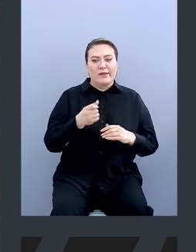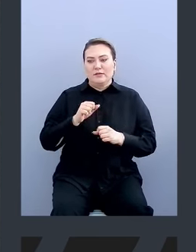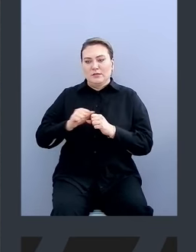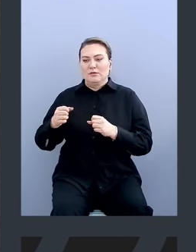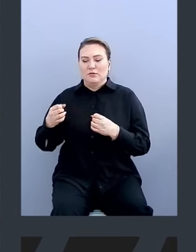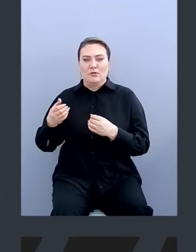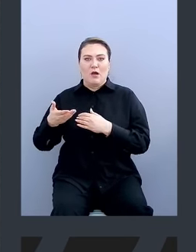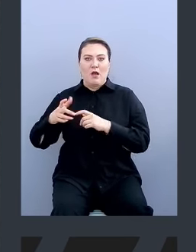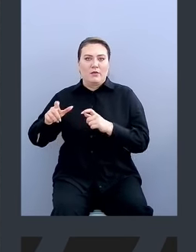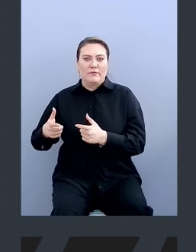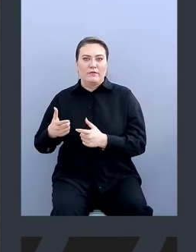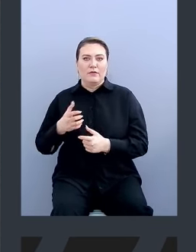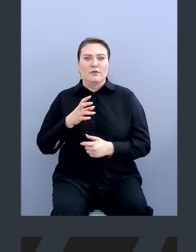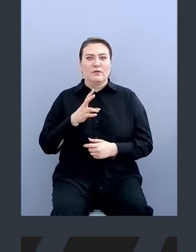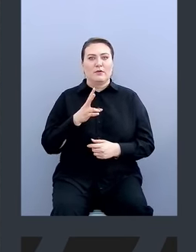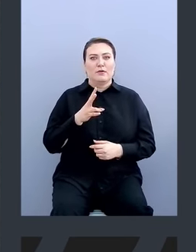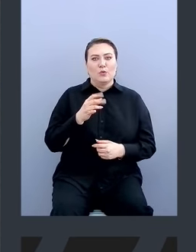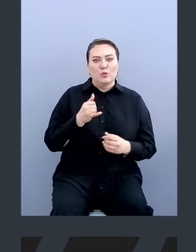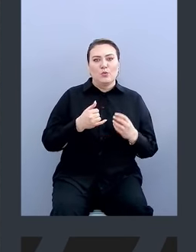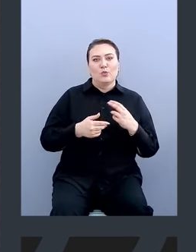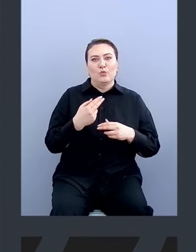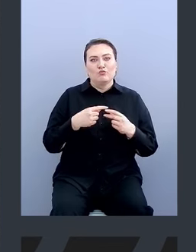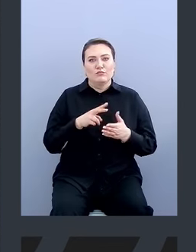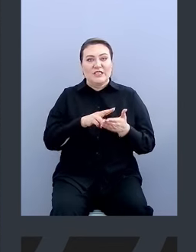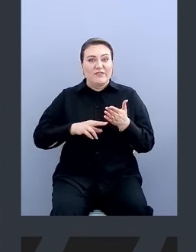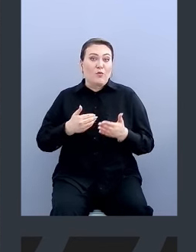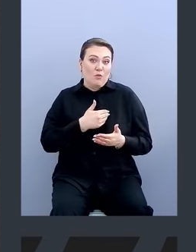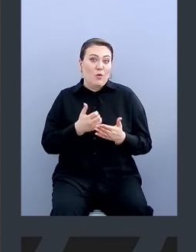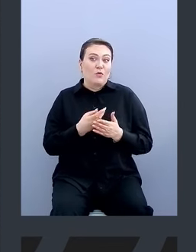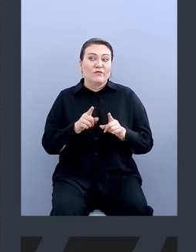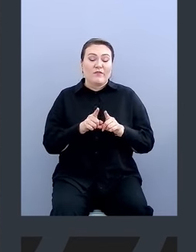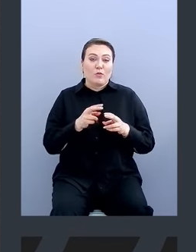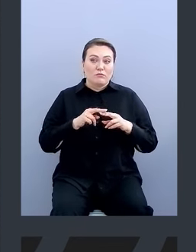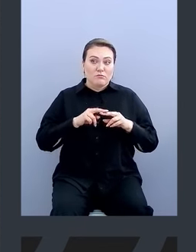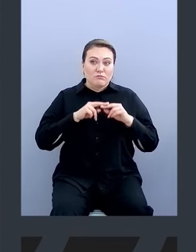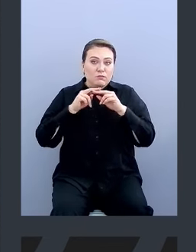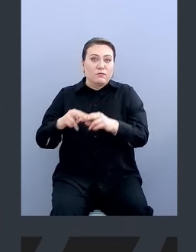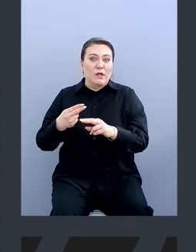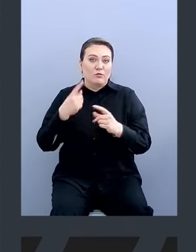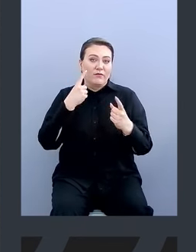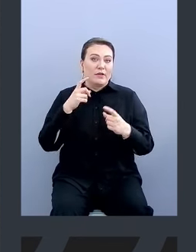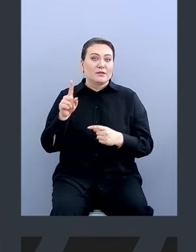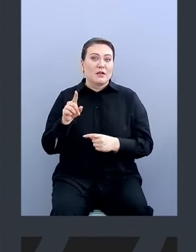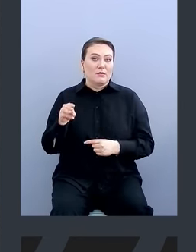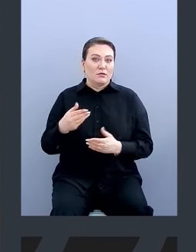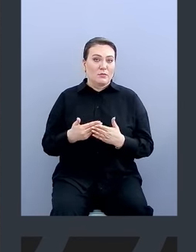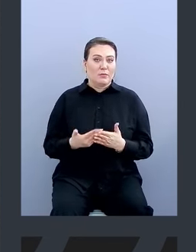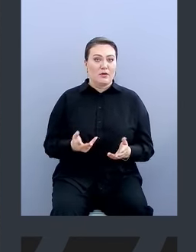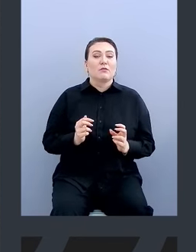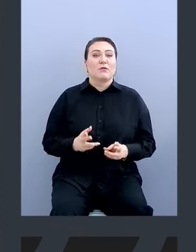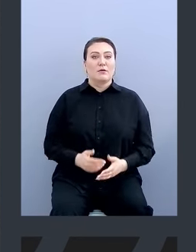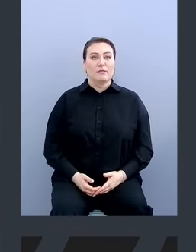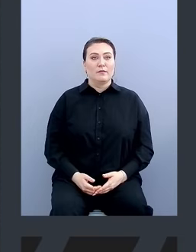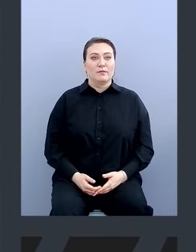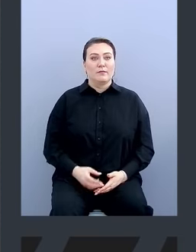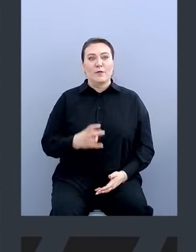Потому что на ТВКшке все равно хочется получать. Ну, по-хорошему, это все равно надо закидывать за Zero Trust. Мне кажется, почта… Вот прям перед